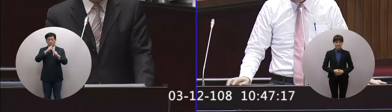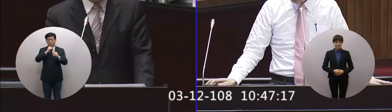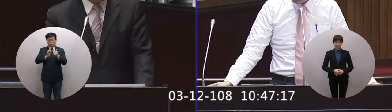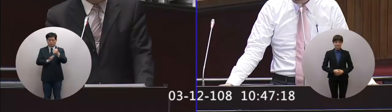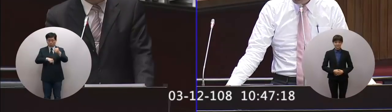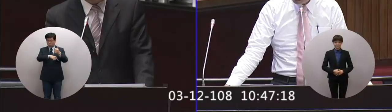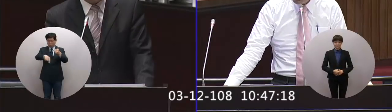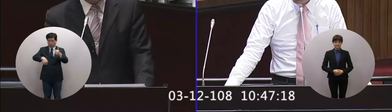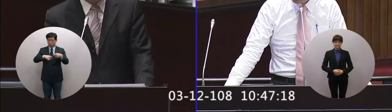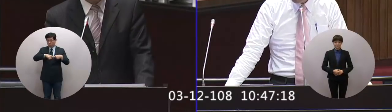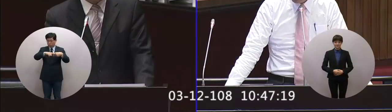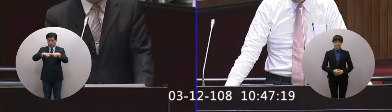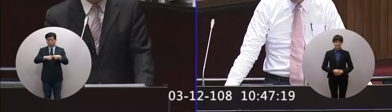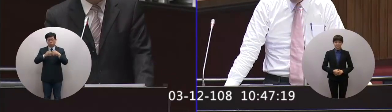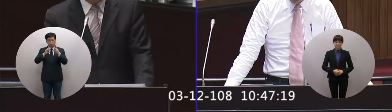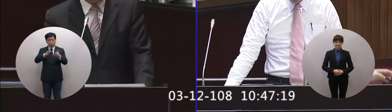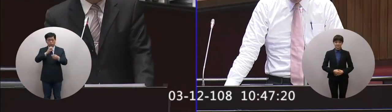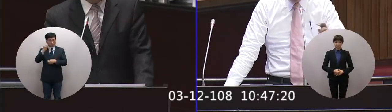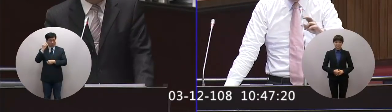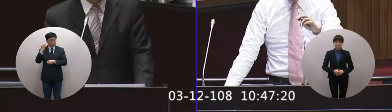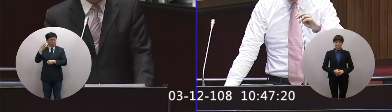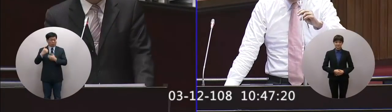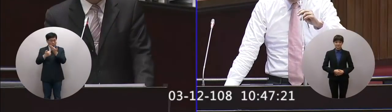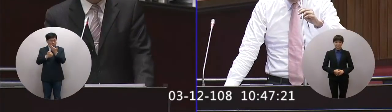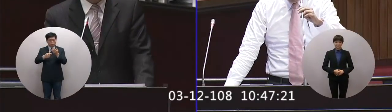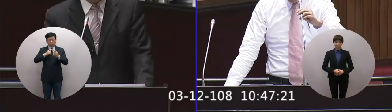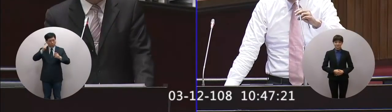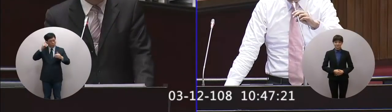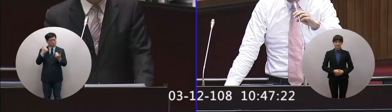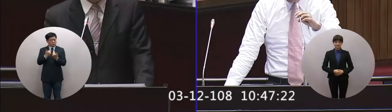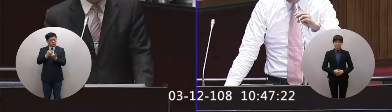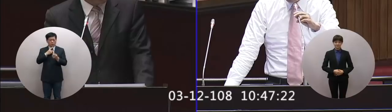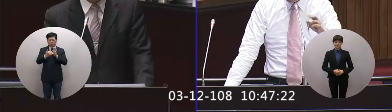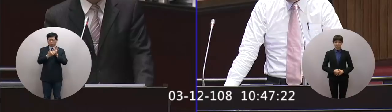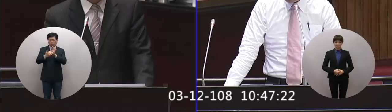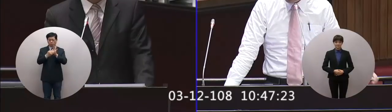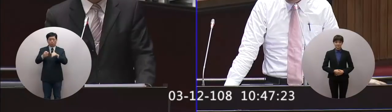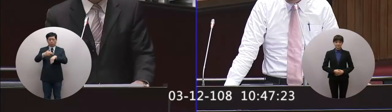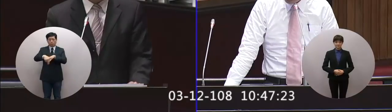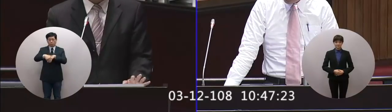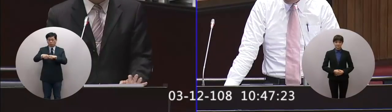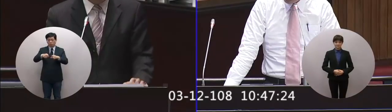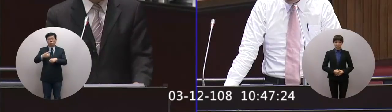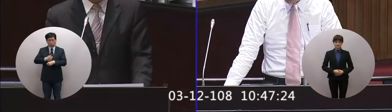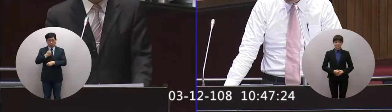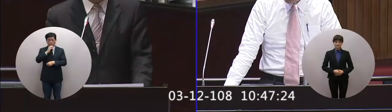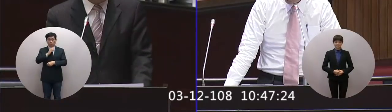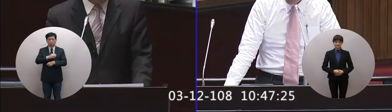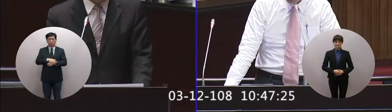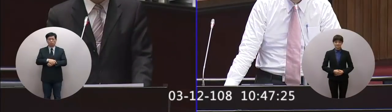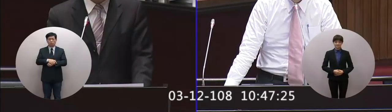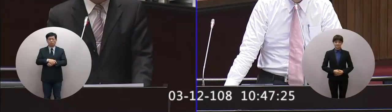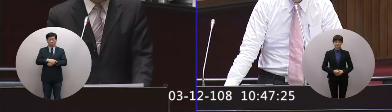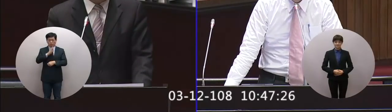跨部會其實對於整個新世紀的這個反毒防毒的這個措施其實是把整個部會